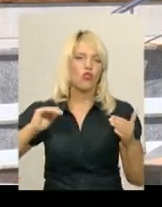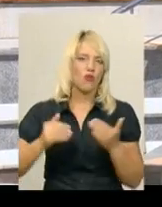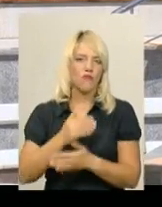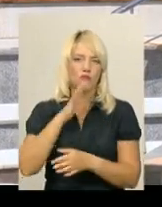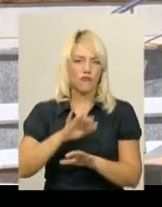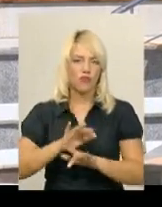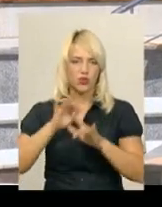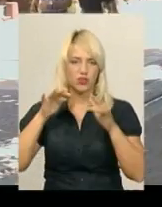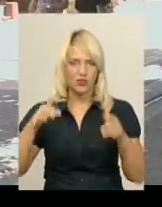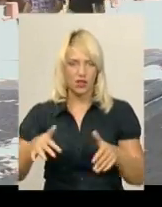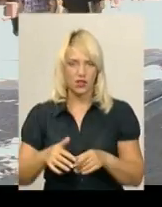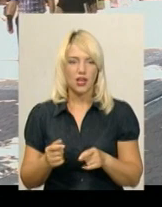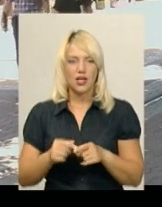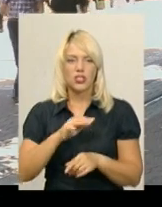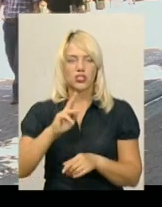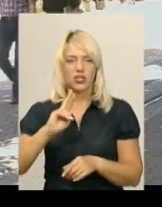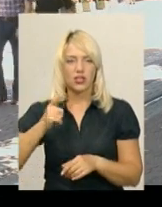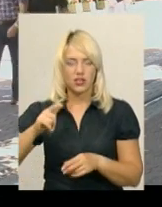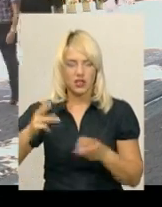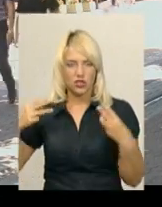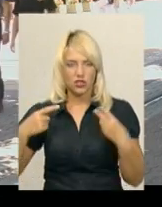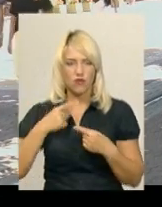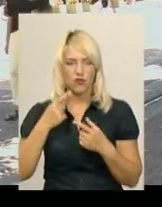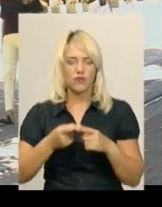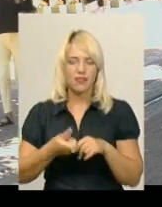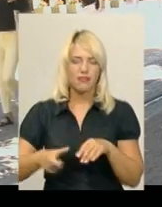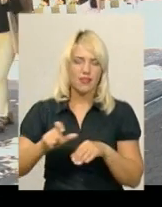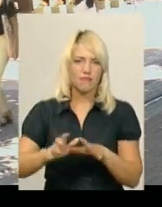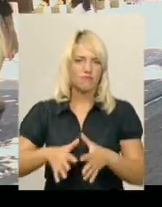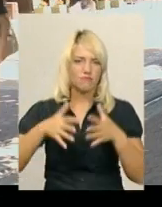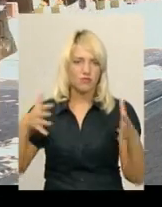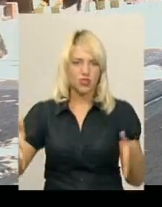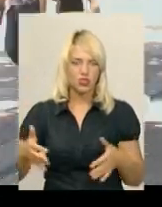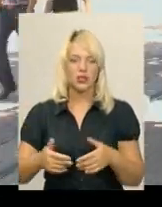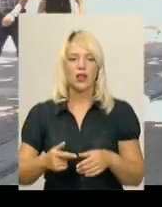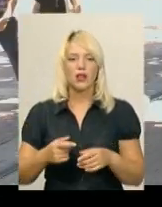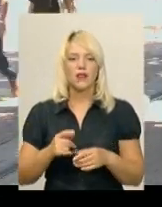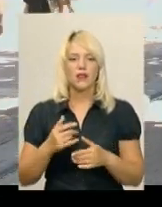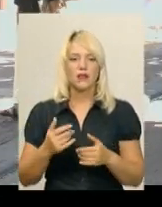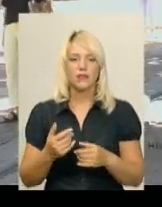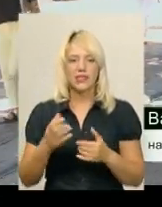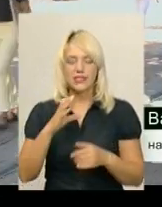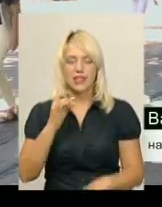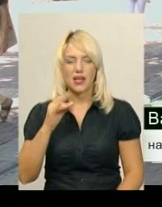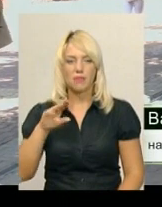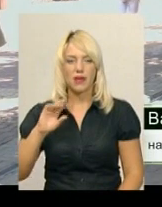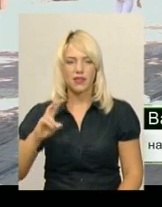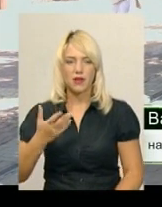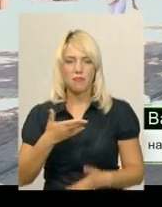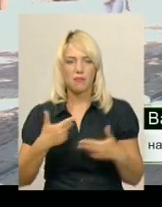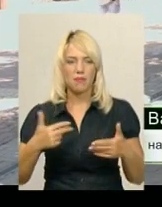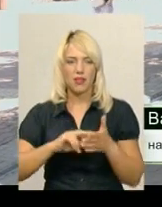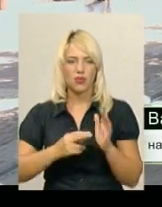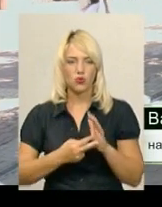Хмельницької міської ради Василь Новачок каже, він найбільш масштабний із всіх нині запущених в дію. В серпні ми плануємо